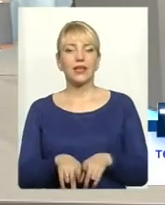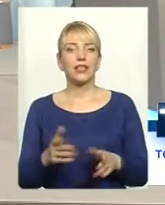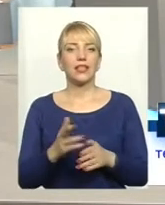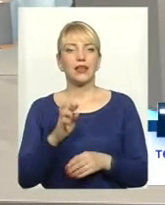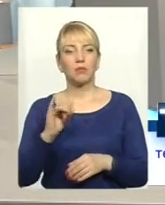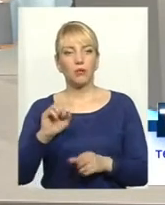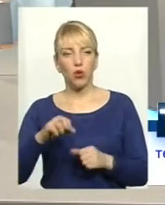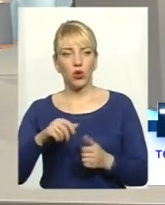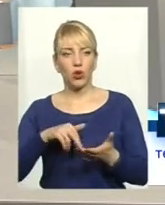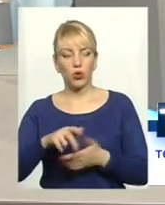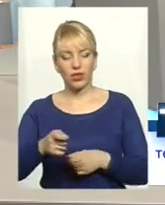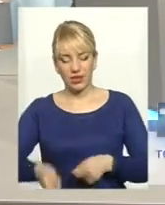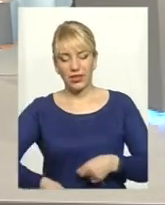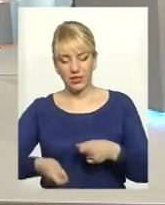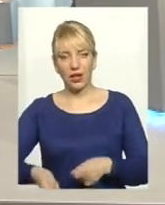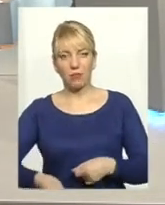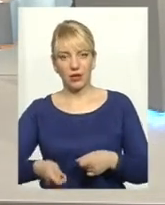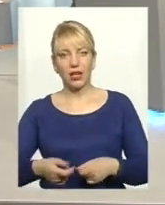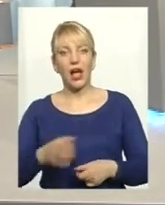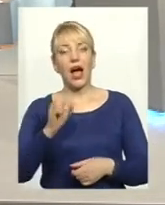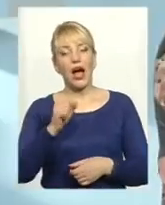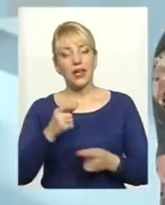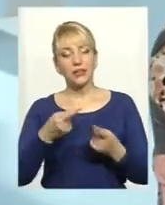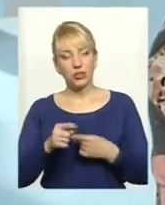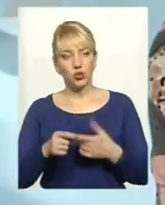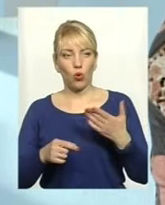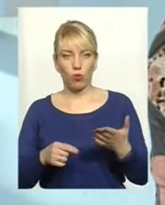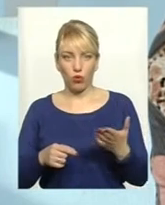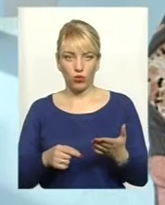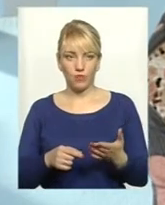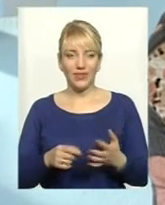сапати до цієї культури. А з іншого боку,